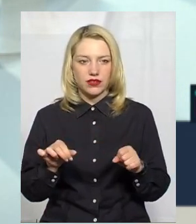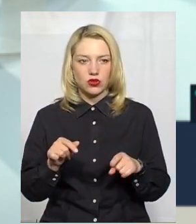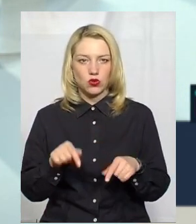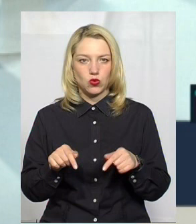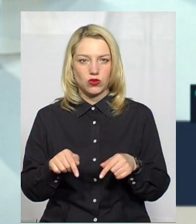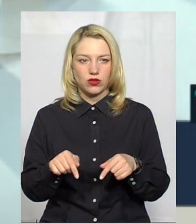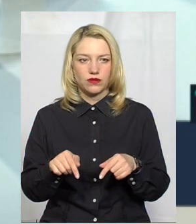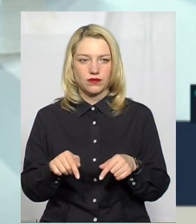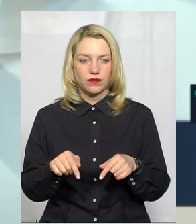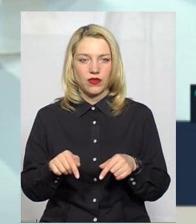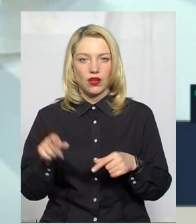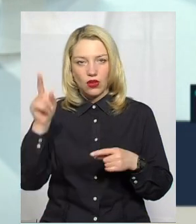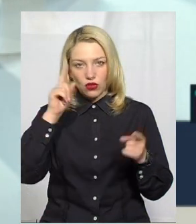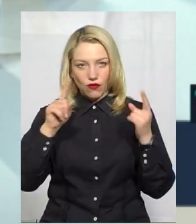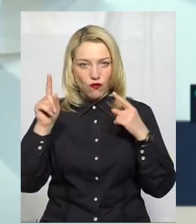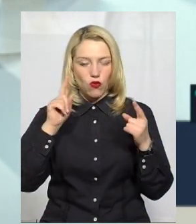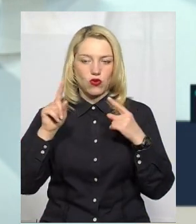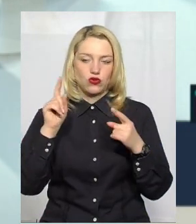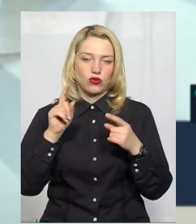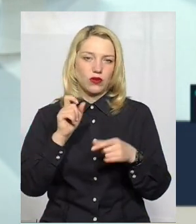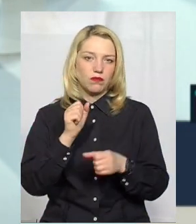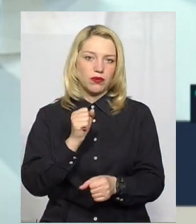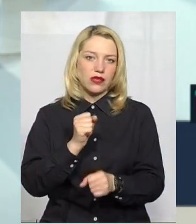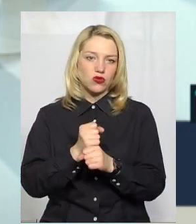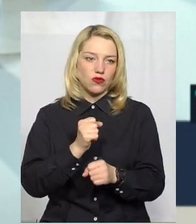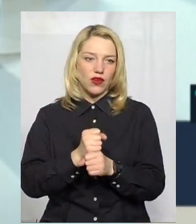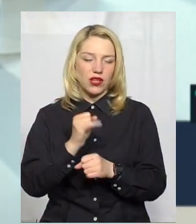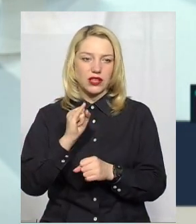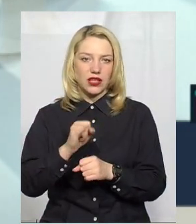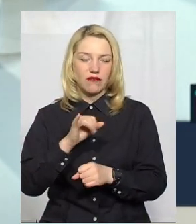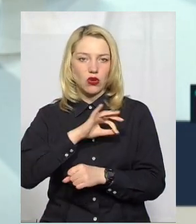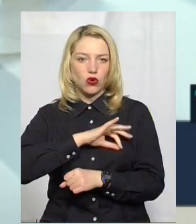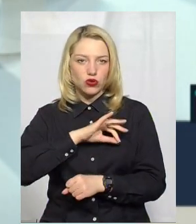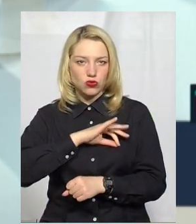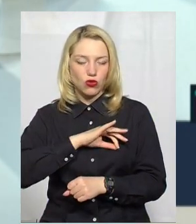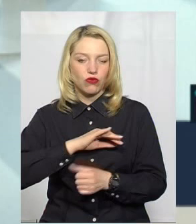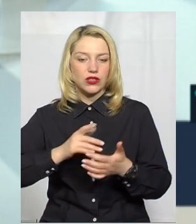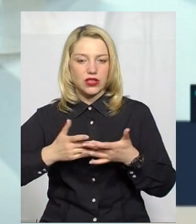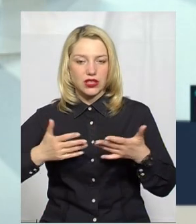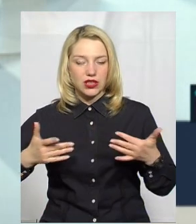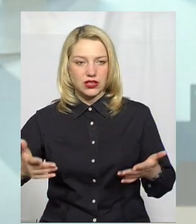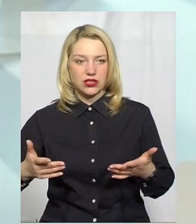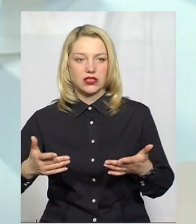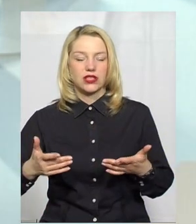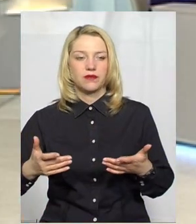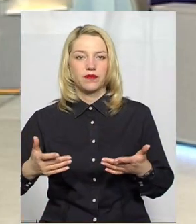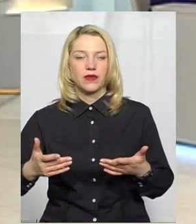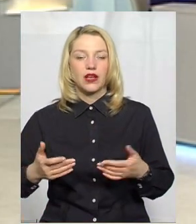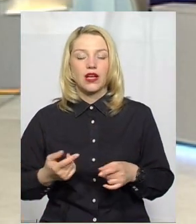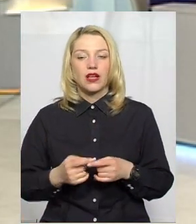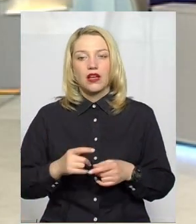творчо працювати і використовувати різні... Це тільки